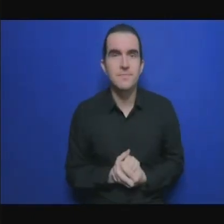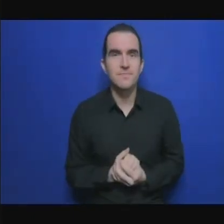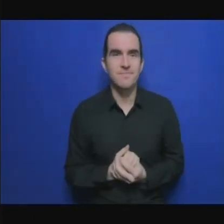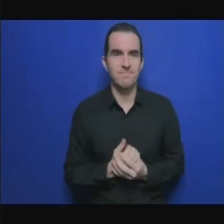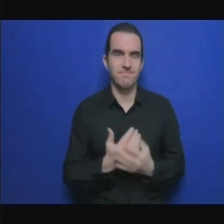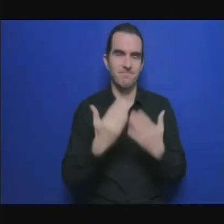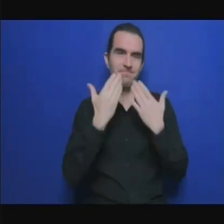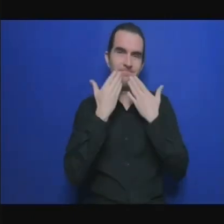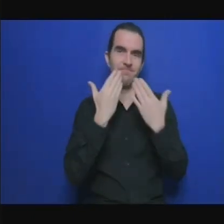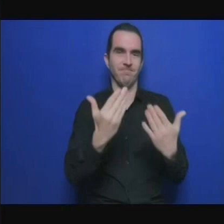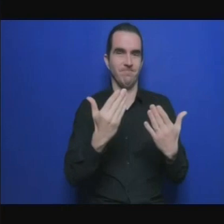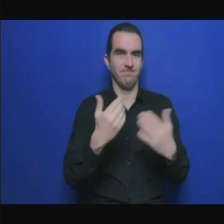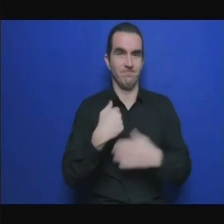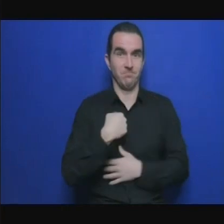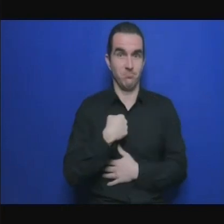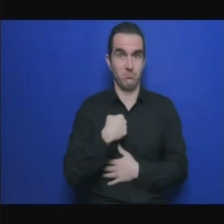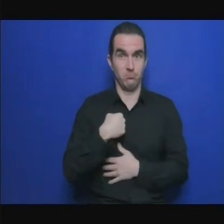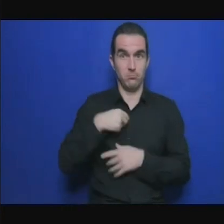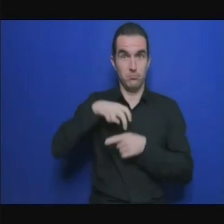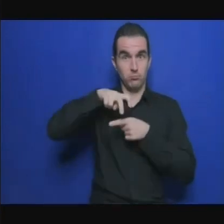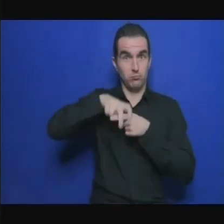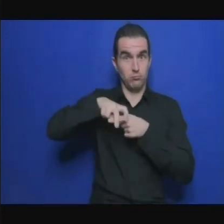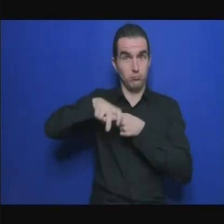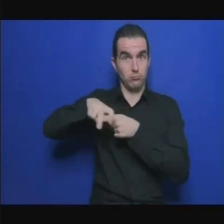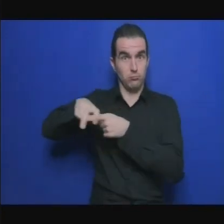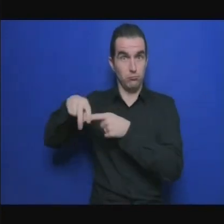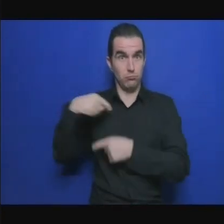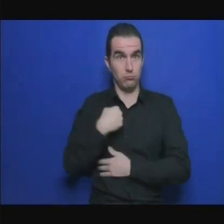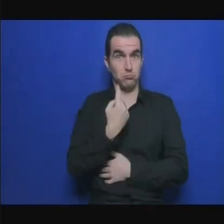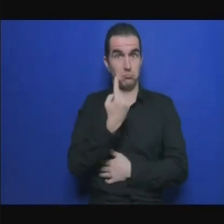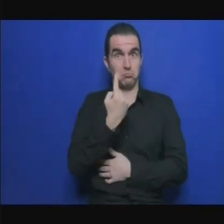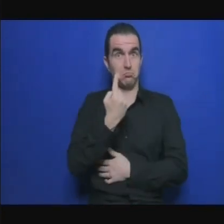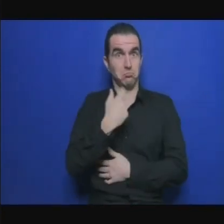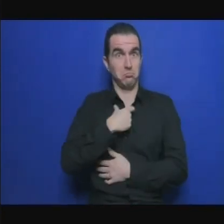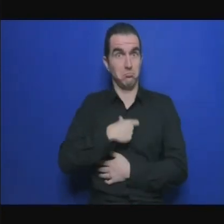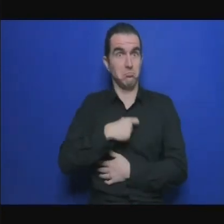le changement climatique est réel ça ne jamais l'oublier